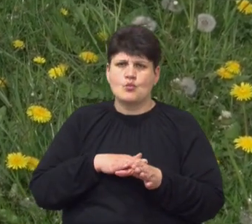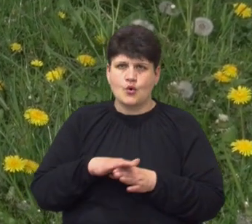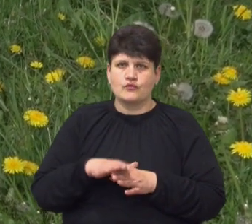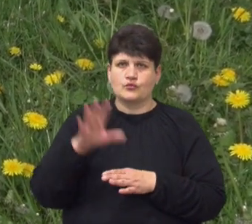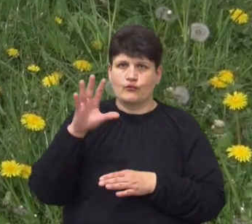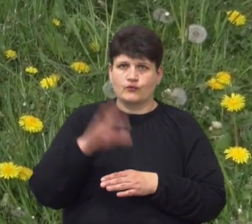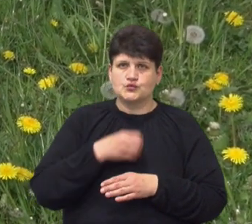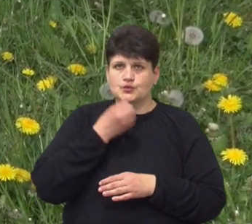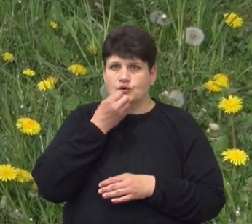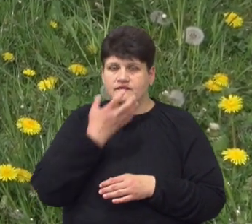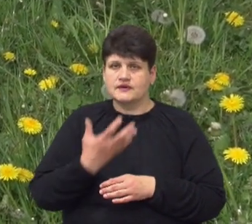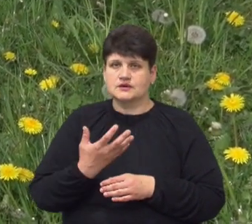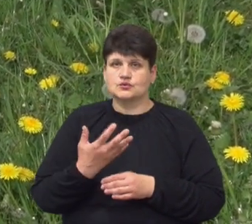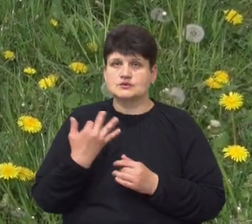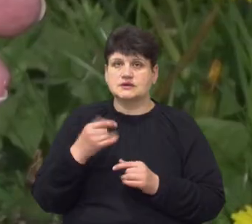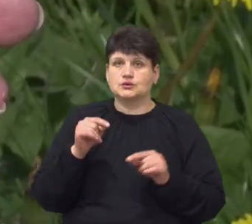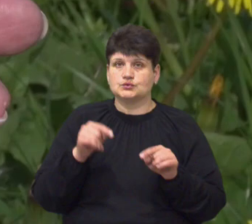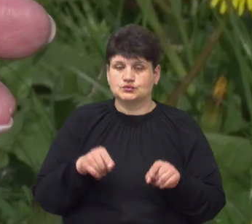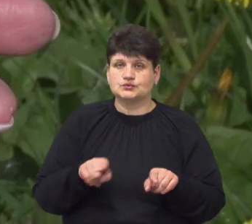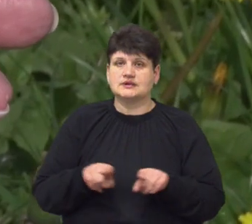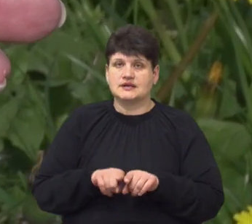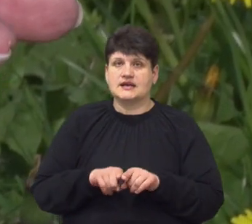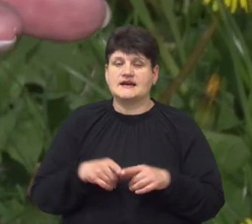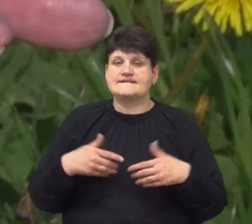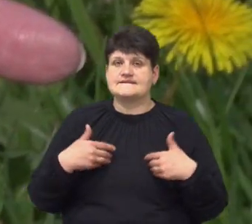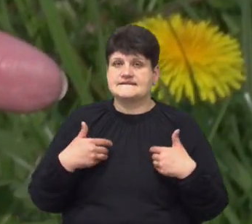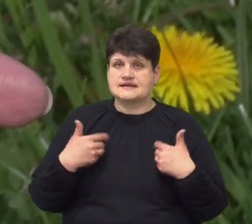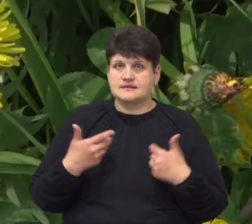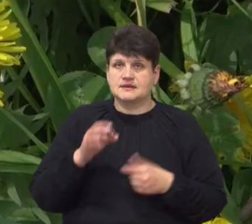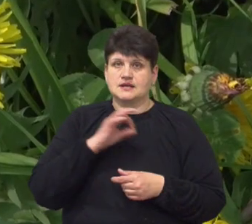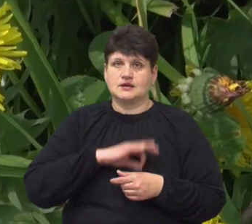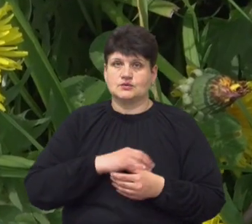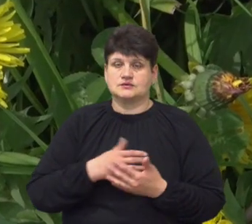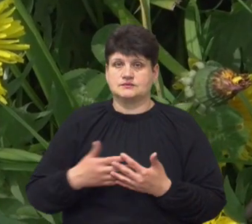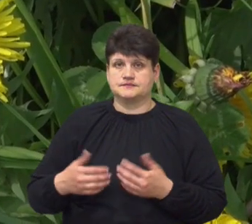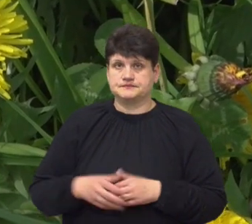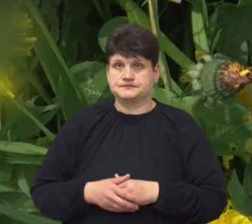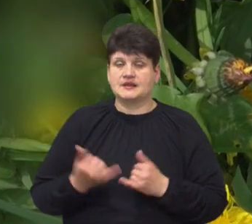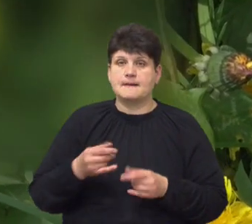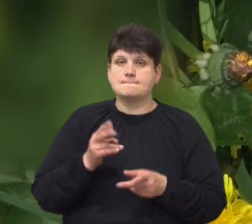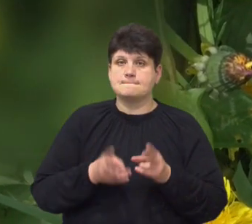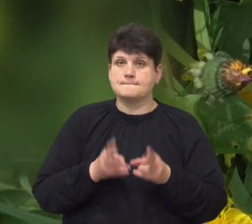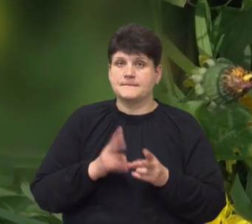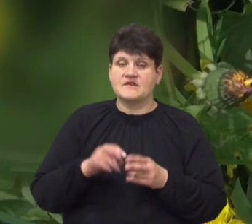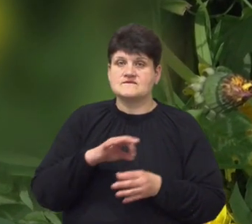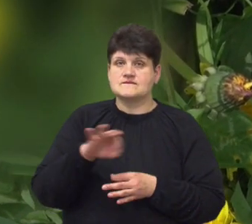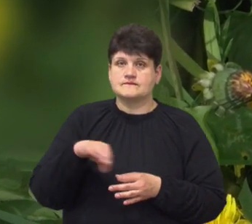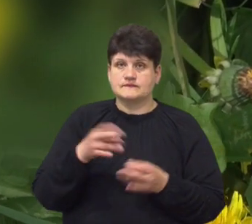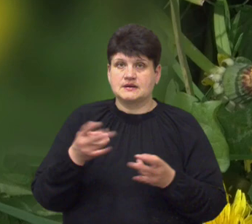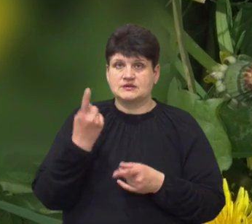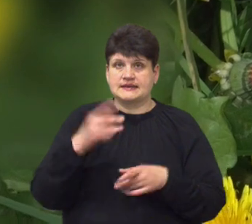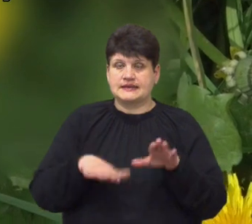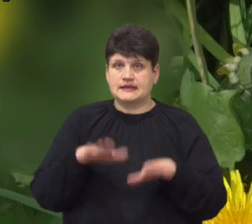квітку, оскільки тут теж є вітаміни і корисні речовини». Для приготування варення потрібно кілограм квітів